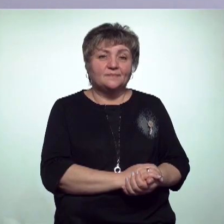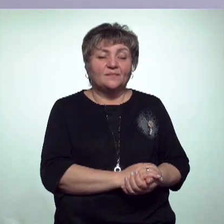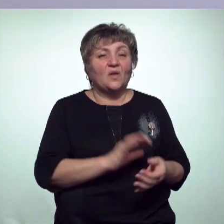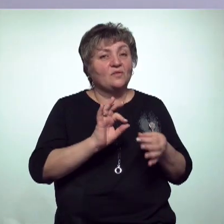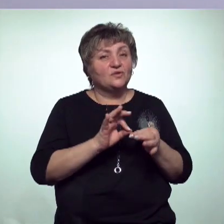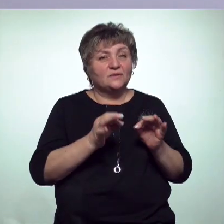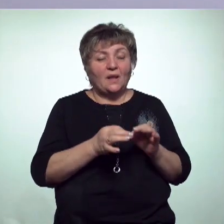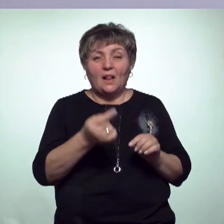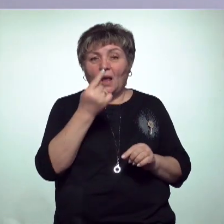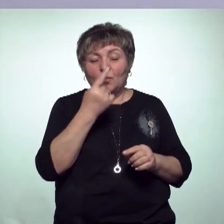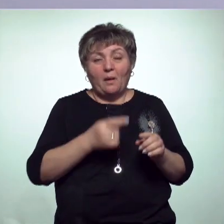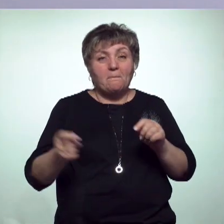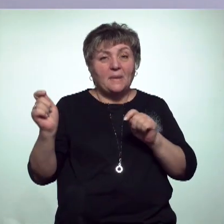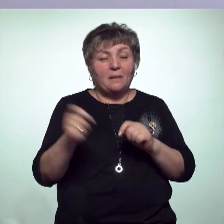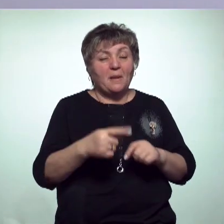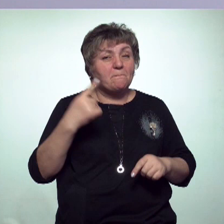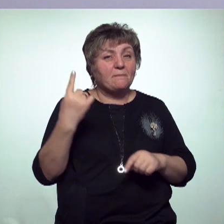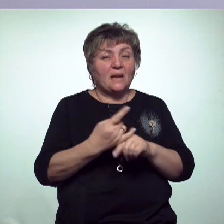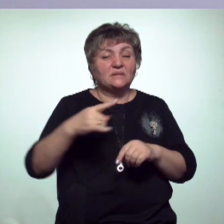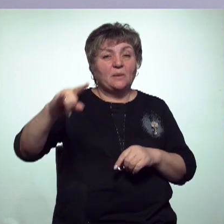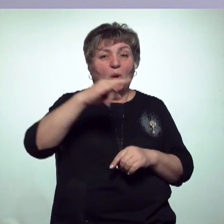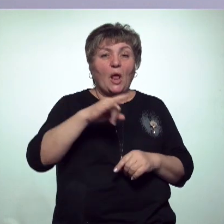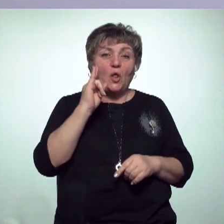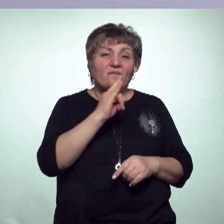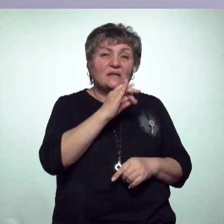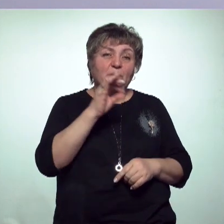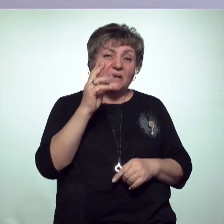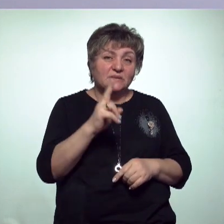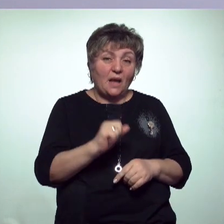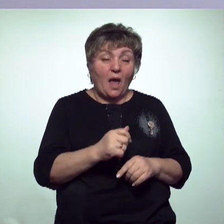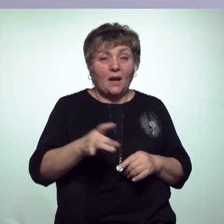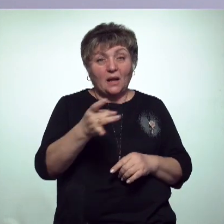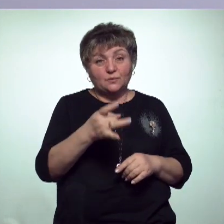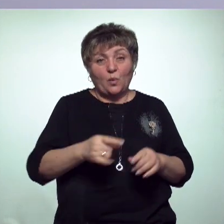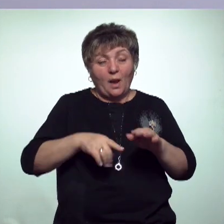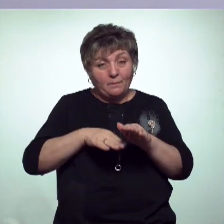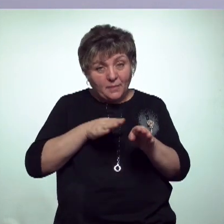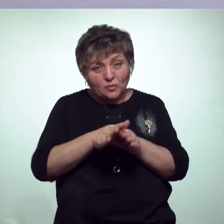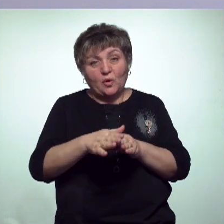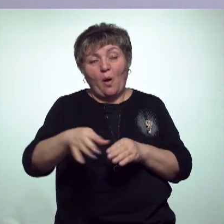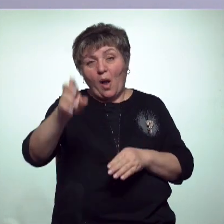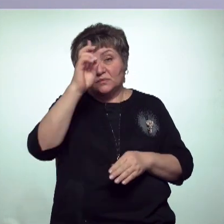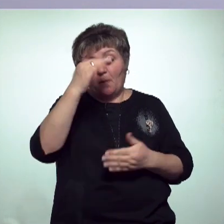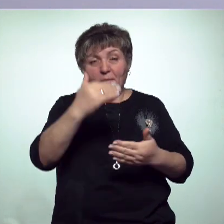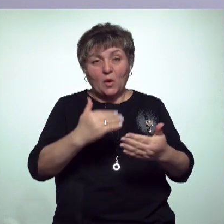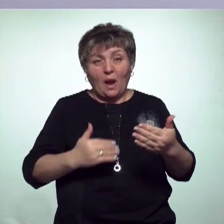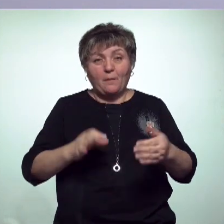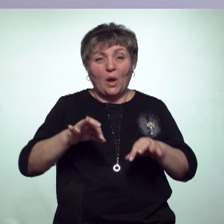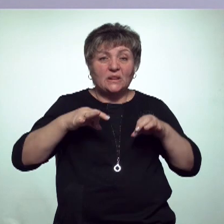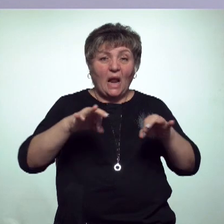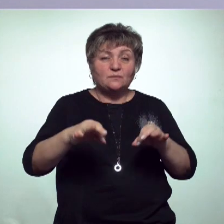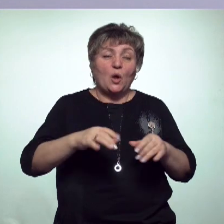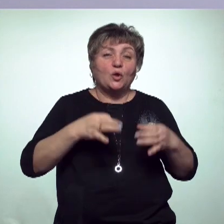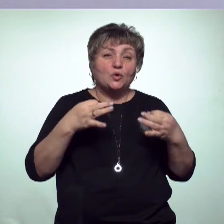В Ижевск накануне прибыл первый самолет из Новосибирска. Республика продолжает реализацию государственной программы по транспортной